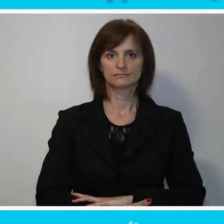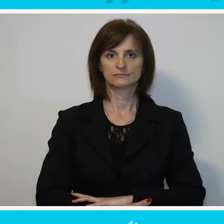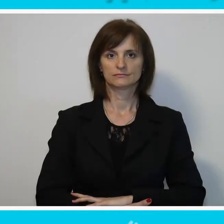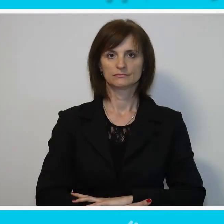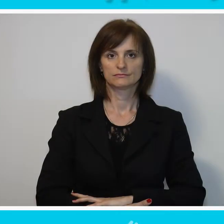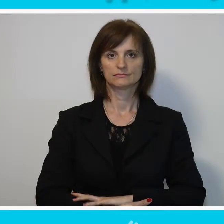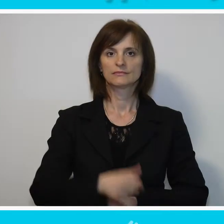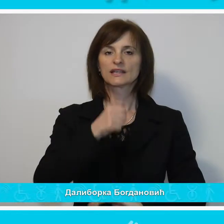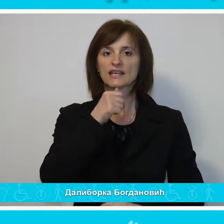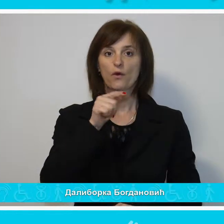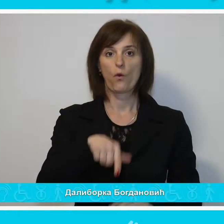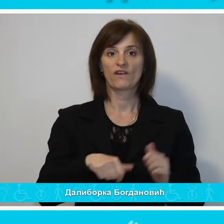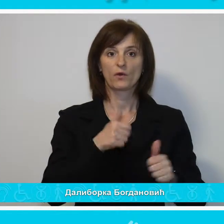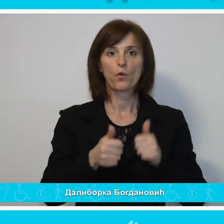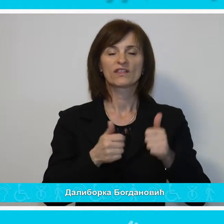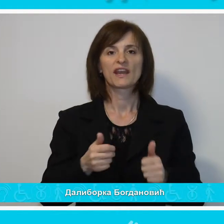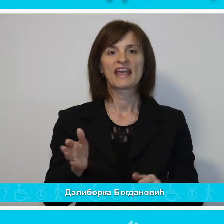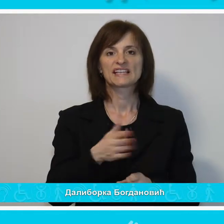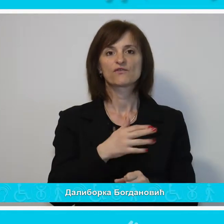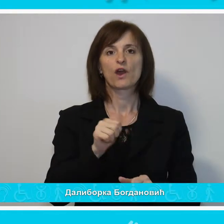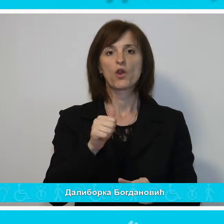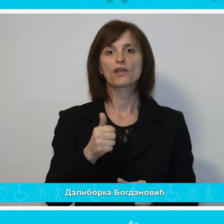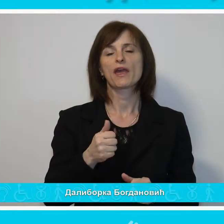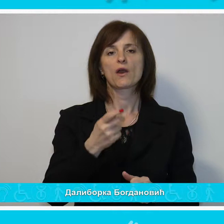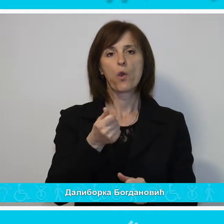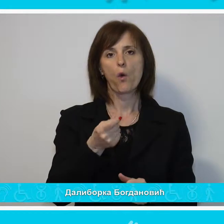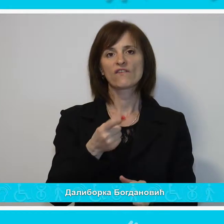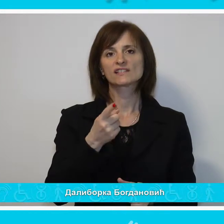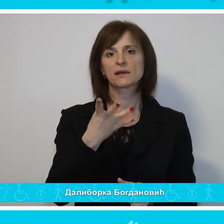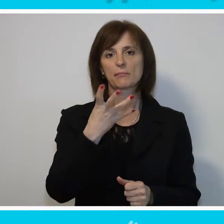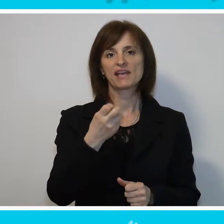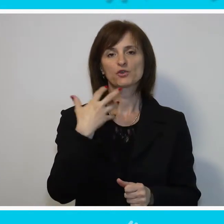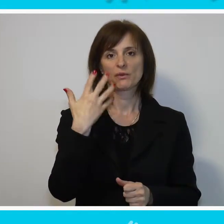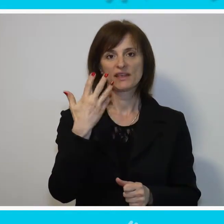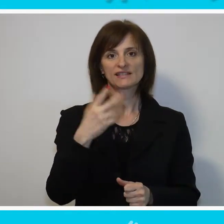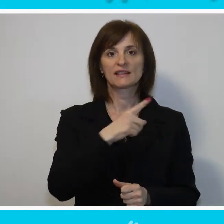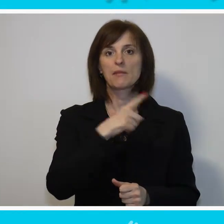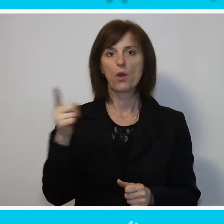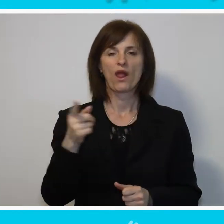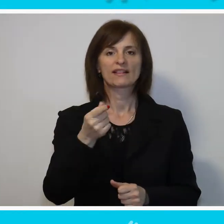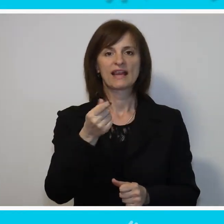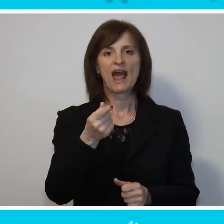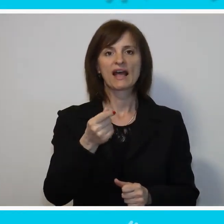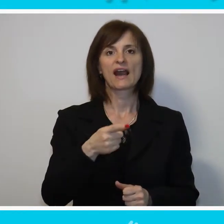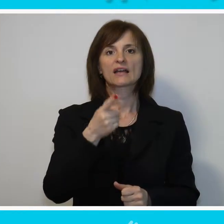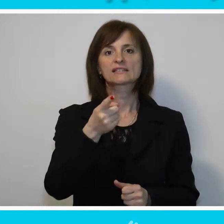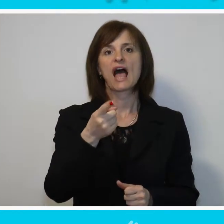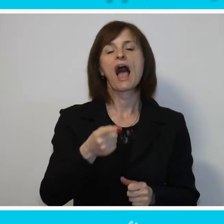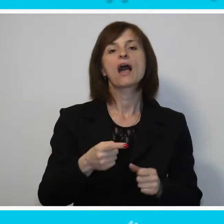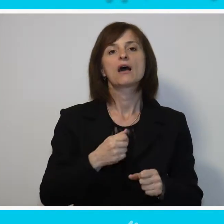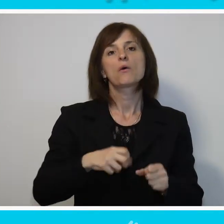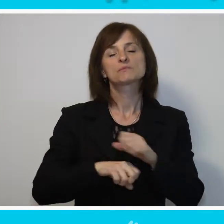I ove godine izdvojena je značajna suma novca od 550 miliona dinara za